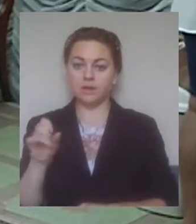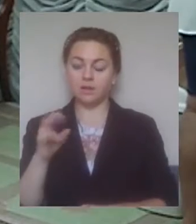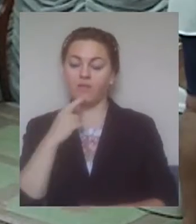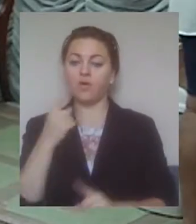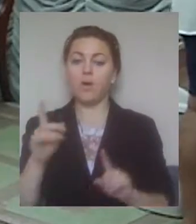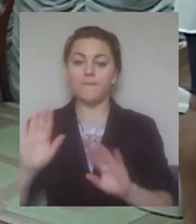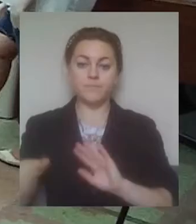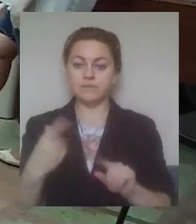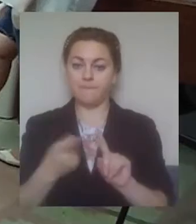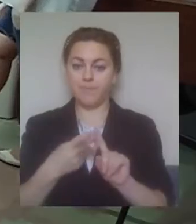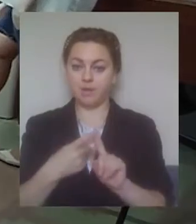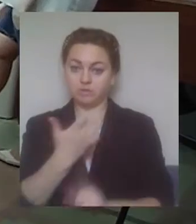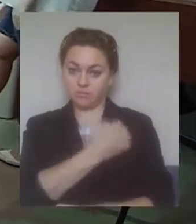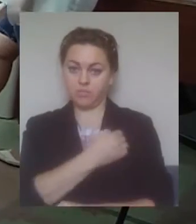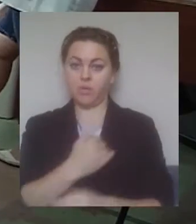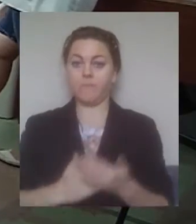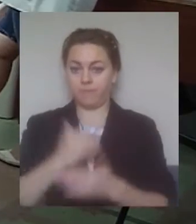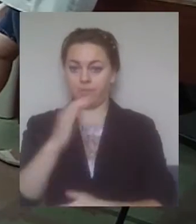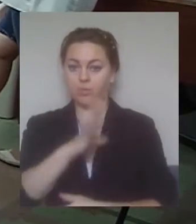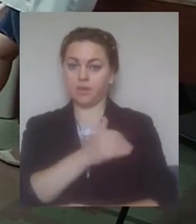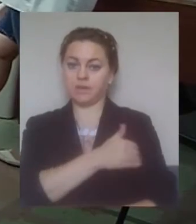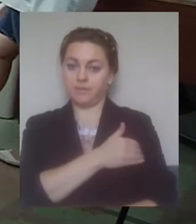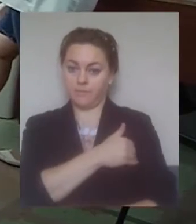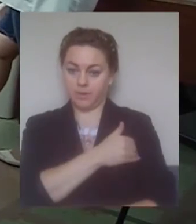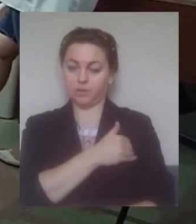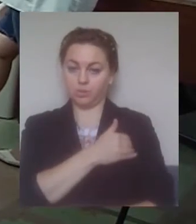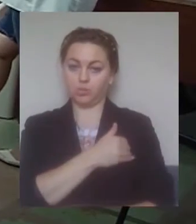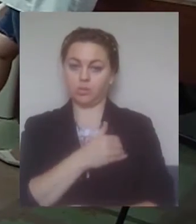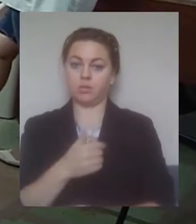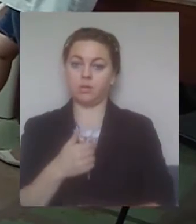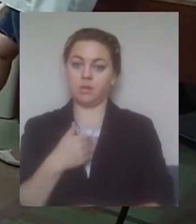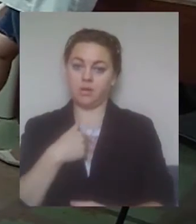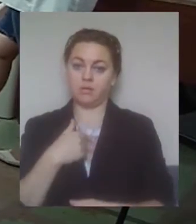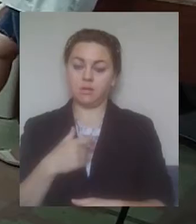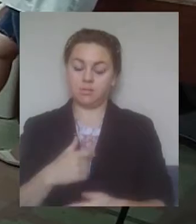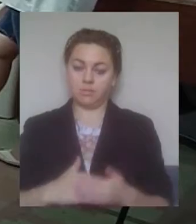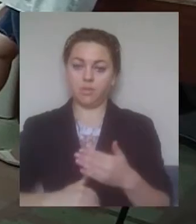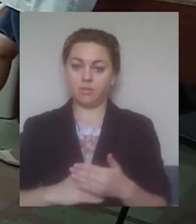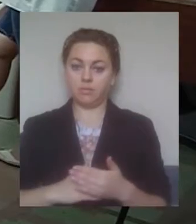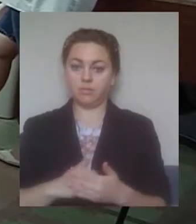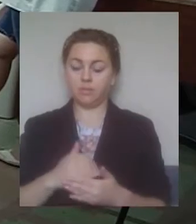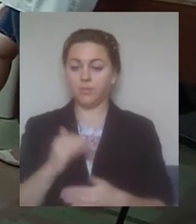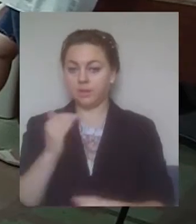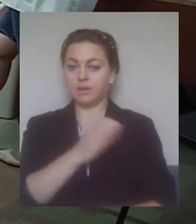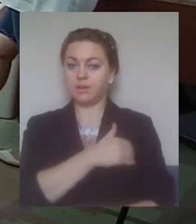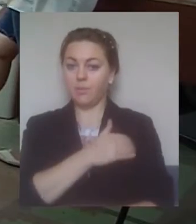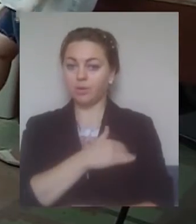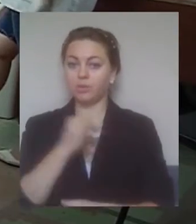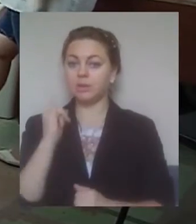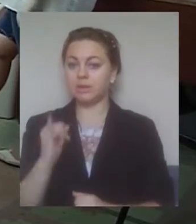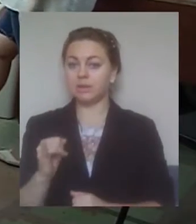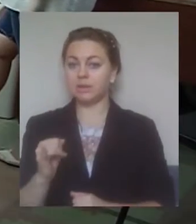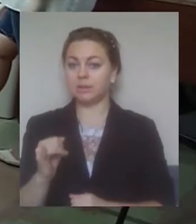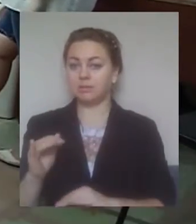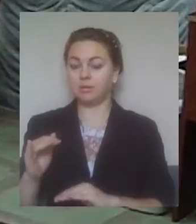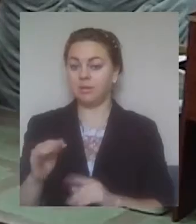Зараз почуває себе добре. Після першого щеплення в мене піднялася температура, але протягом